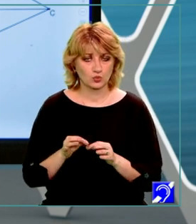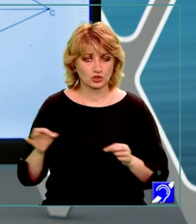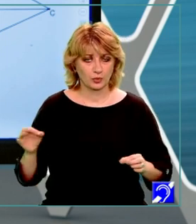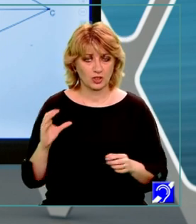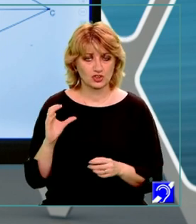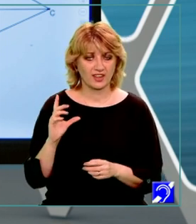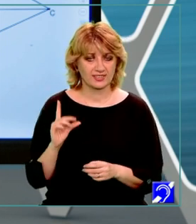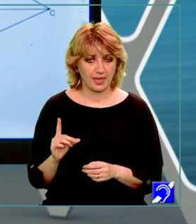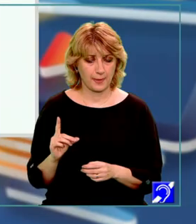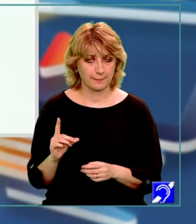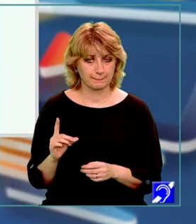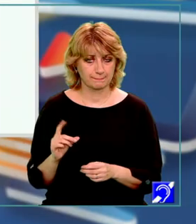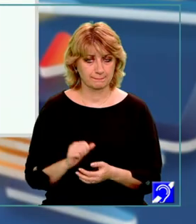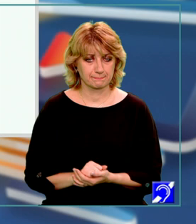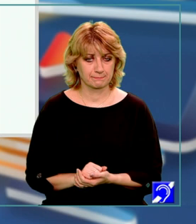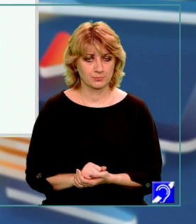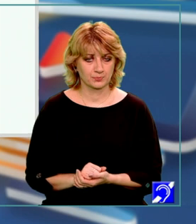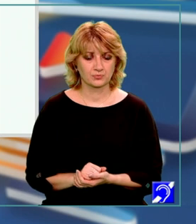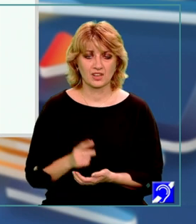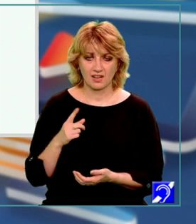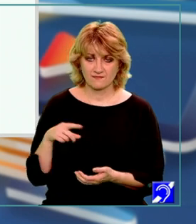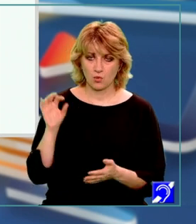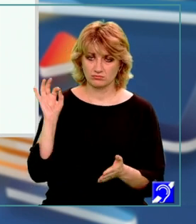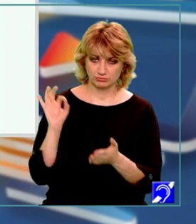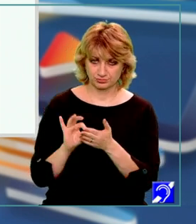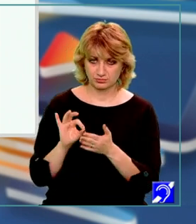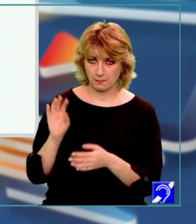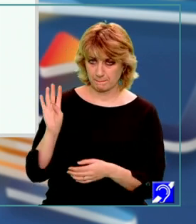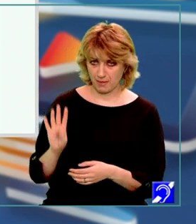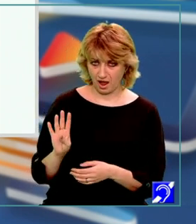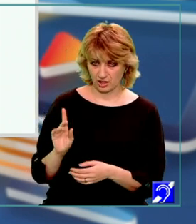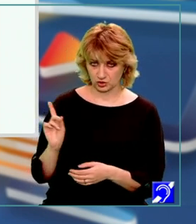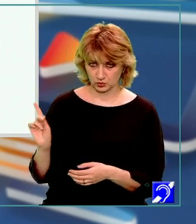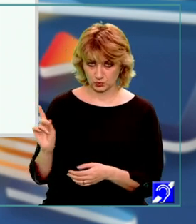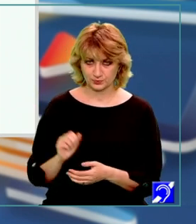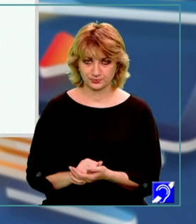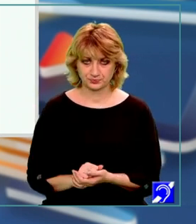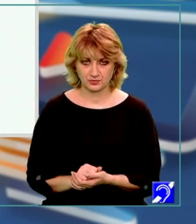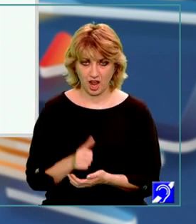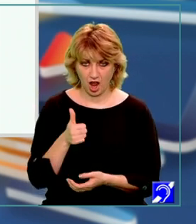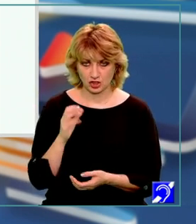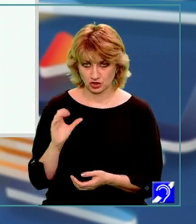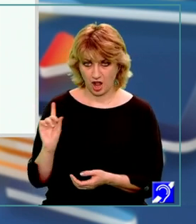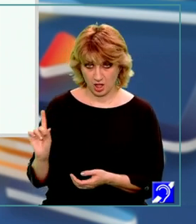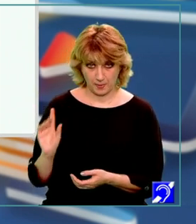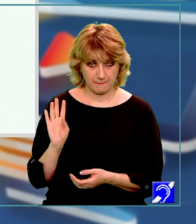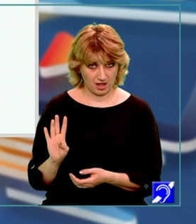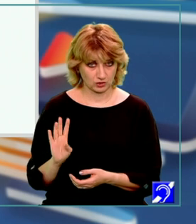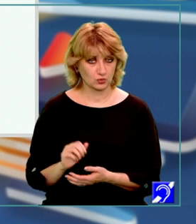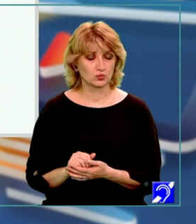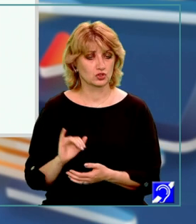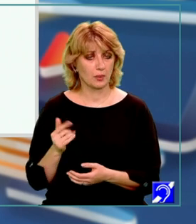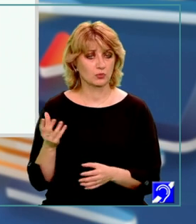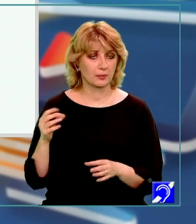CD. Voi marca și aici, 4, era lungimea lui AC. Și ne putem